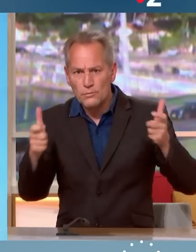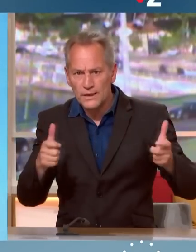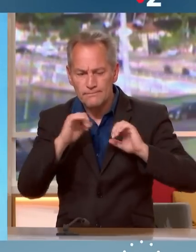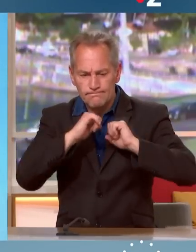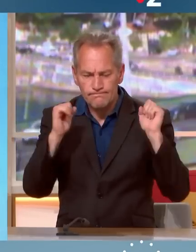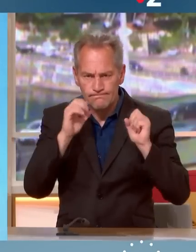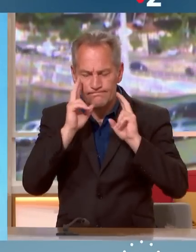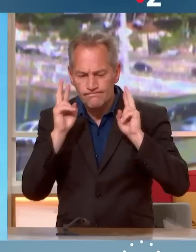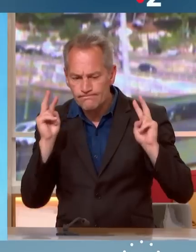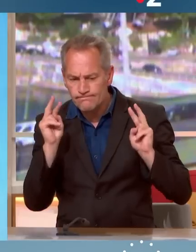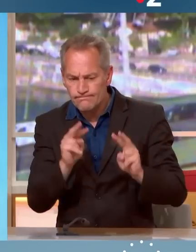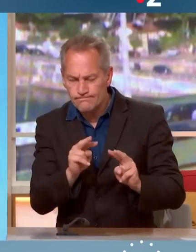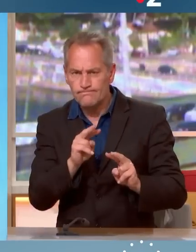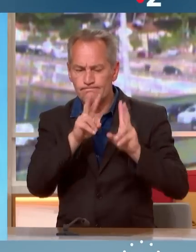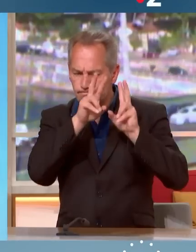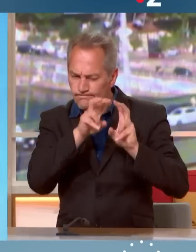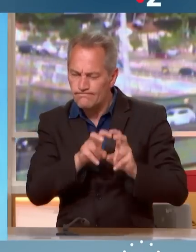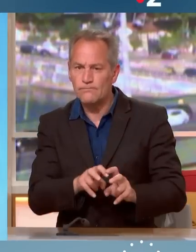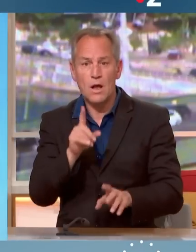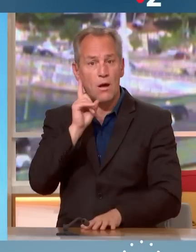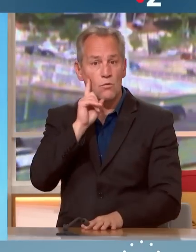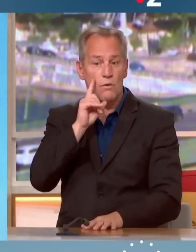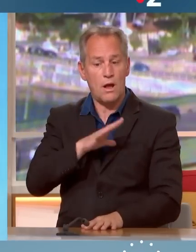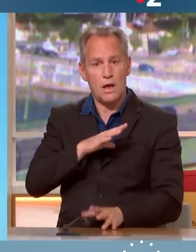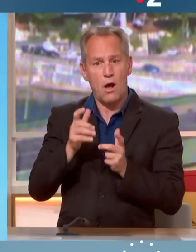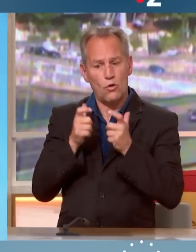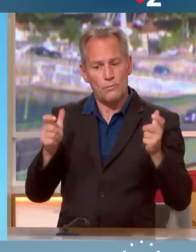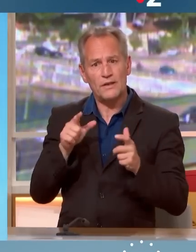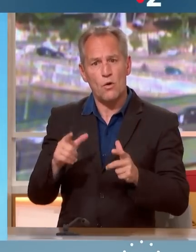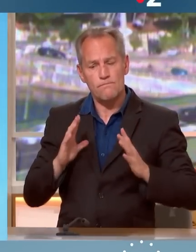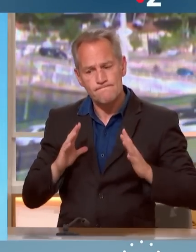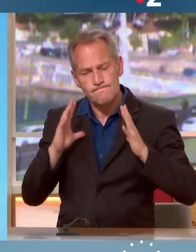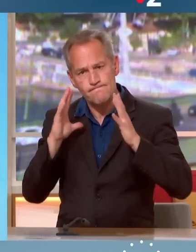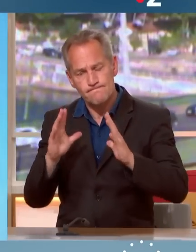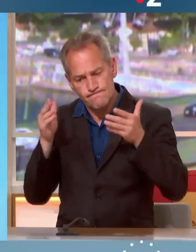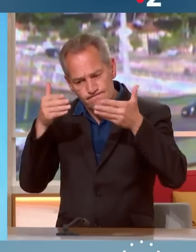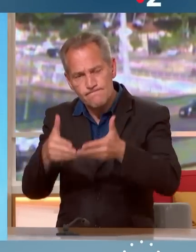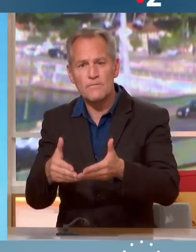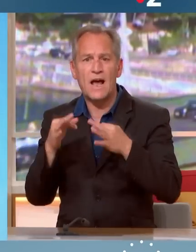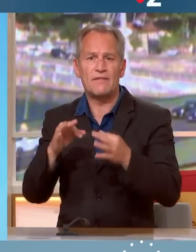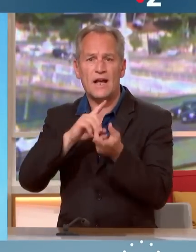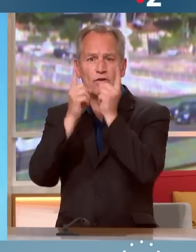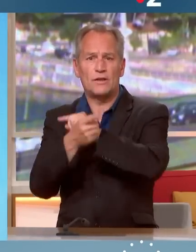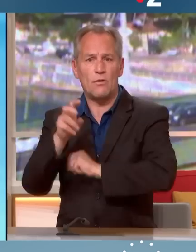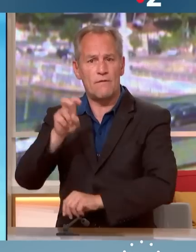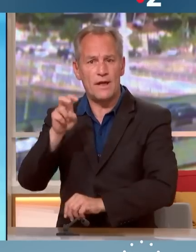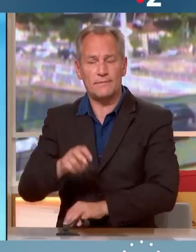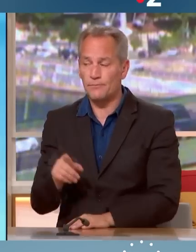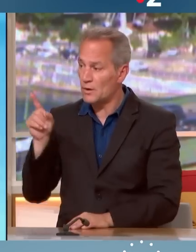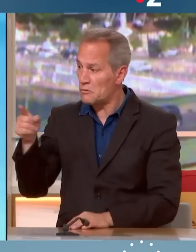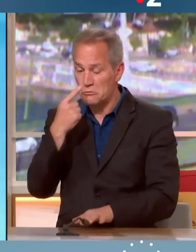savez qu'il des entreprises qui sont très engagées dans la transition énergétique et ça fait partie des sujets sur lesquels je souhaite